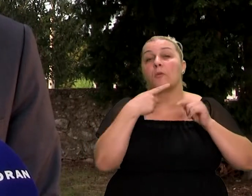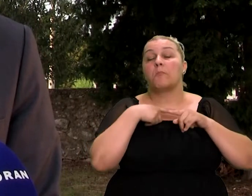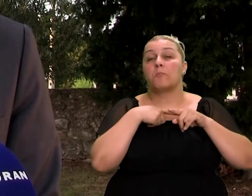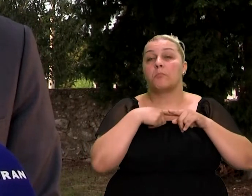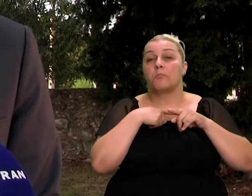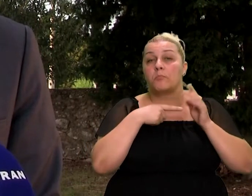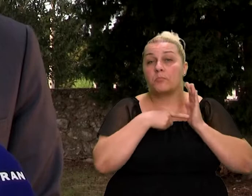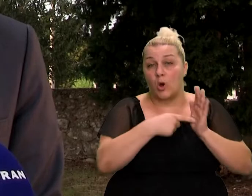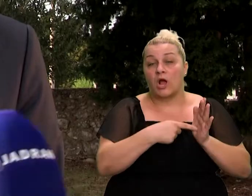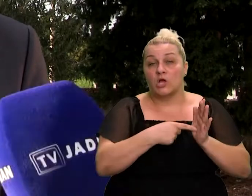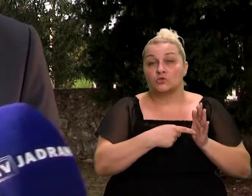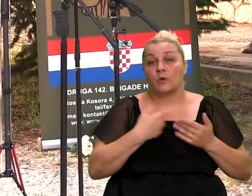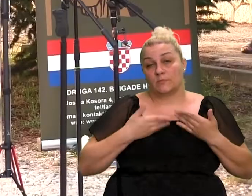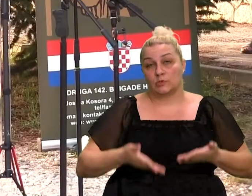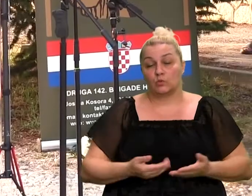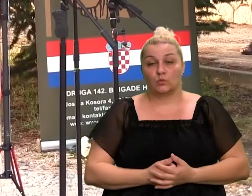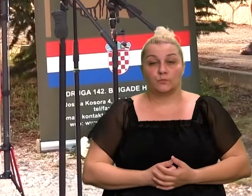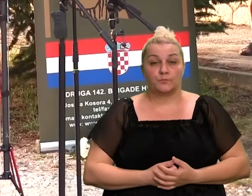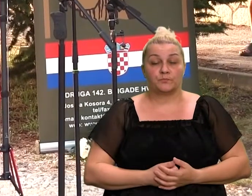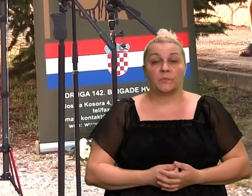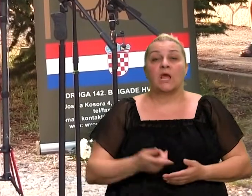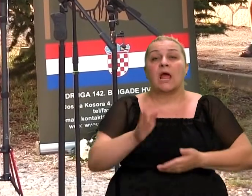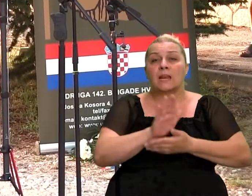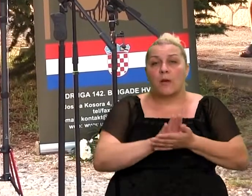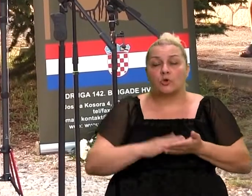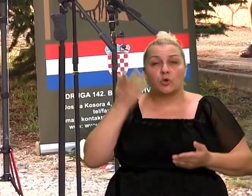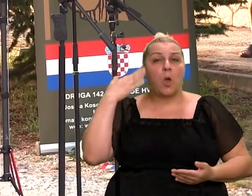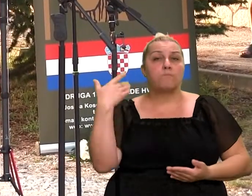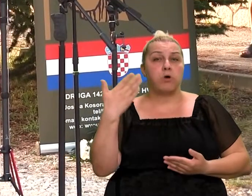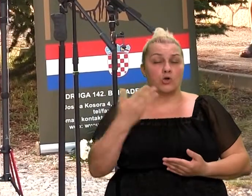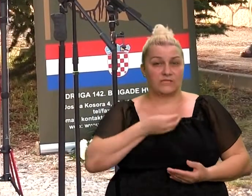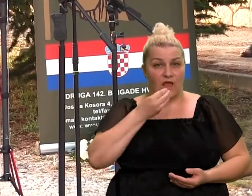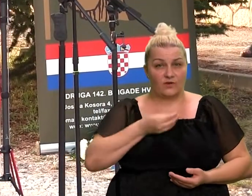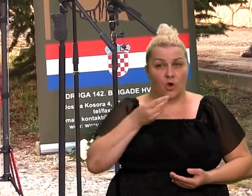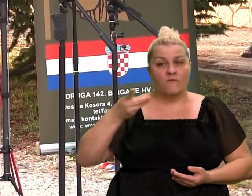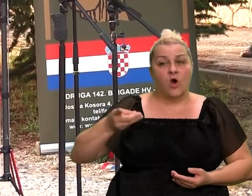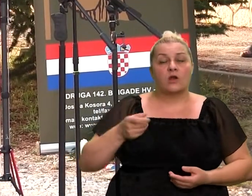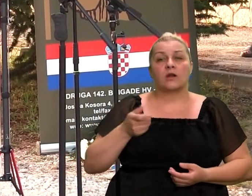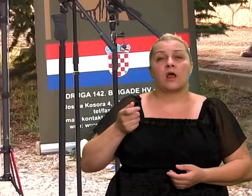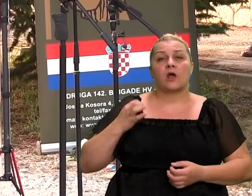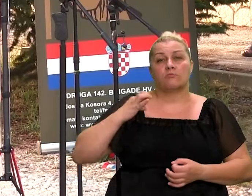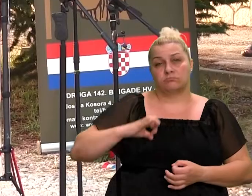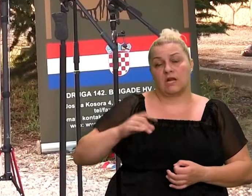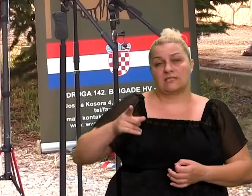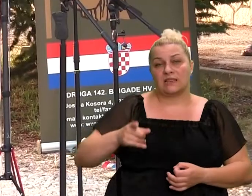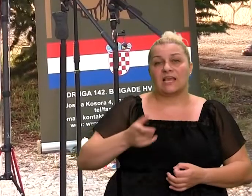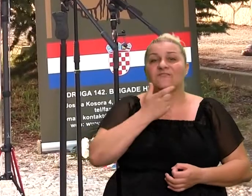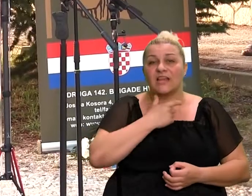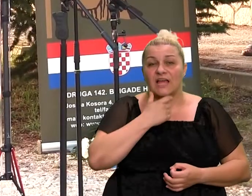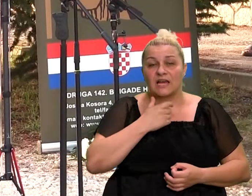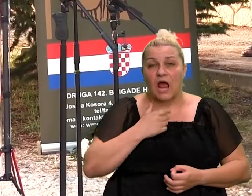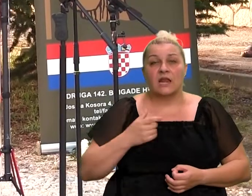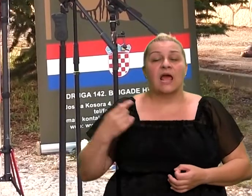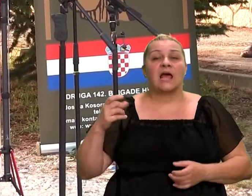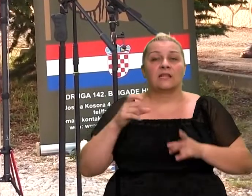smo, eto, tu je sve. Naznačenje na početku kraskih pozdravnih govora pozdravio Čeljnič, ovih kudorija, veterana 142. drniške